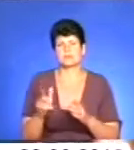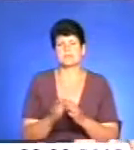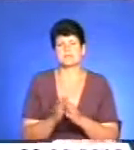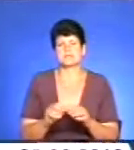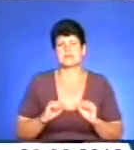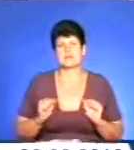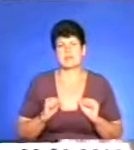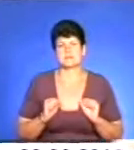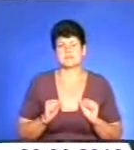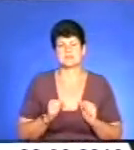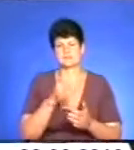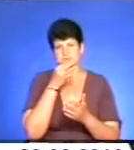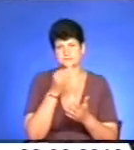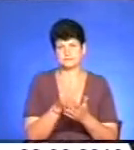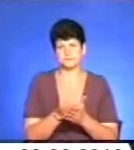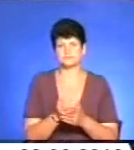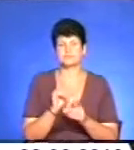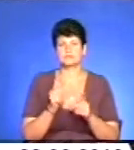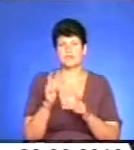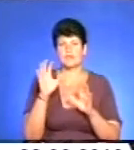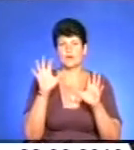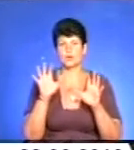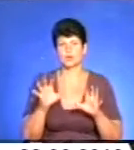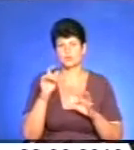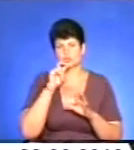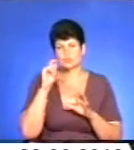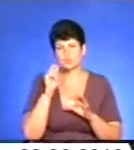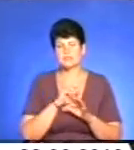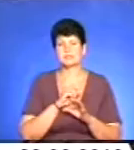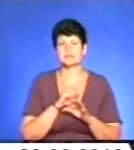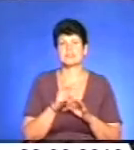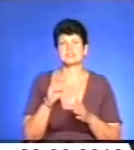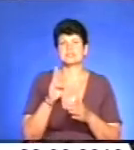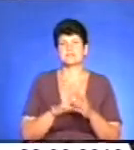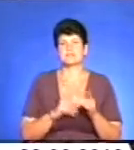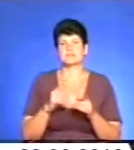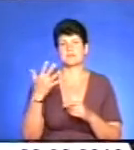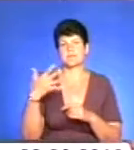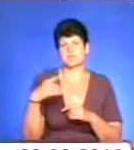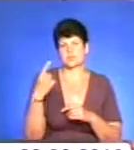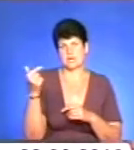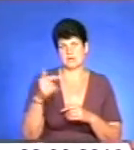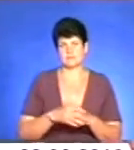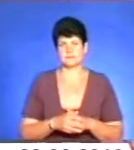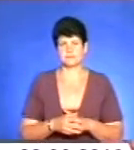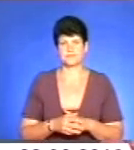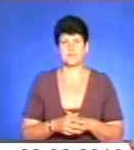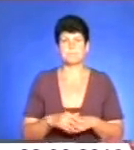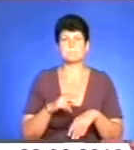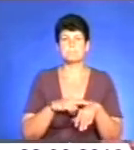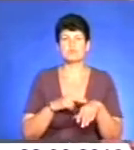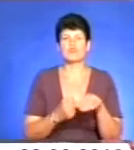притягувати до відповідальності, згідно Кодексу України про адміністративні правопорушення, хоча там штраф всього-навсього 51 гривня. Патрульні виявили